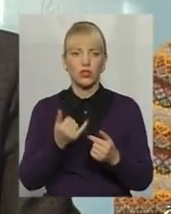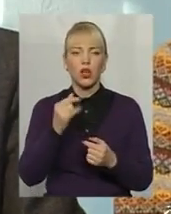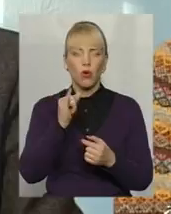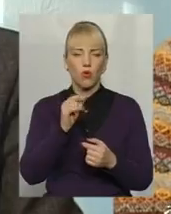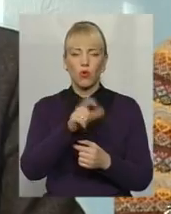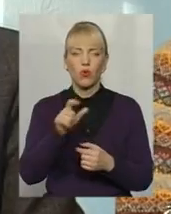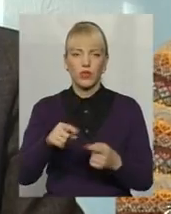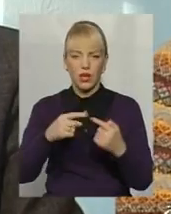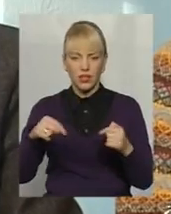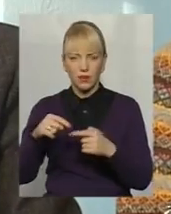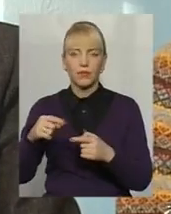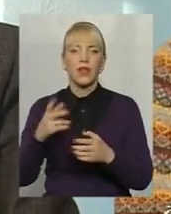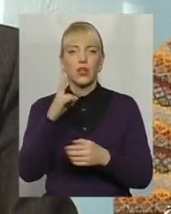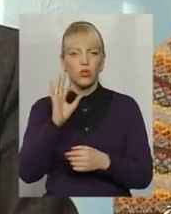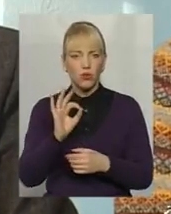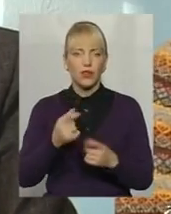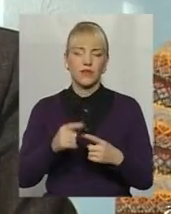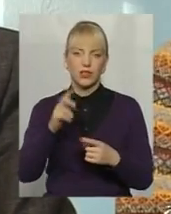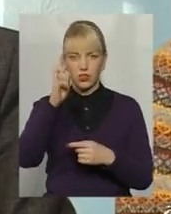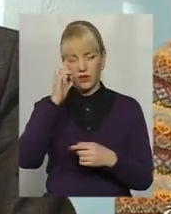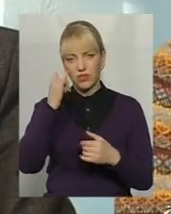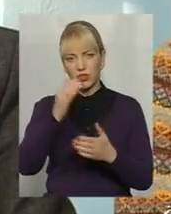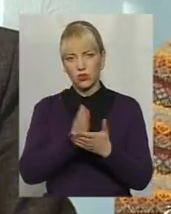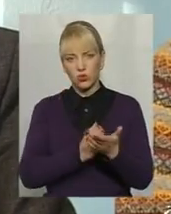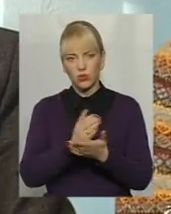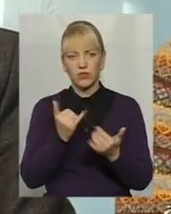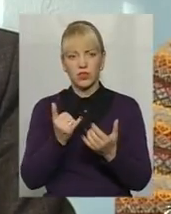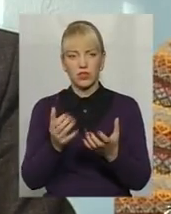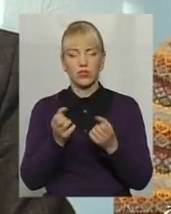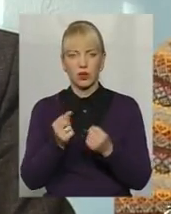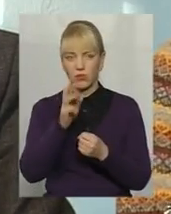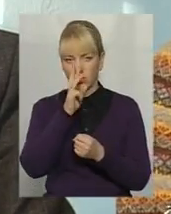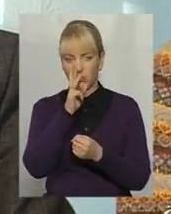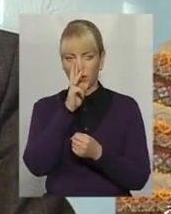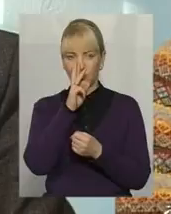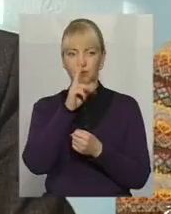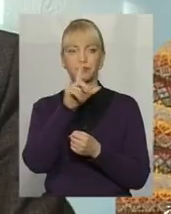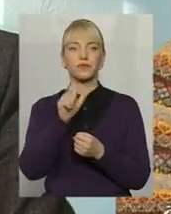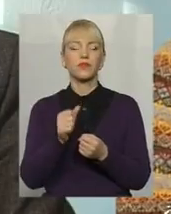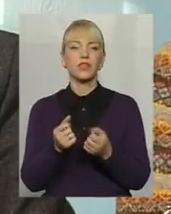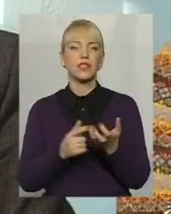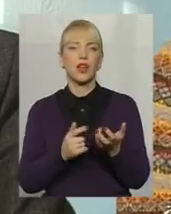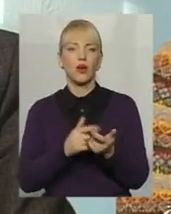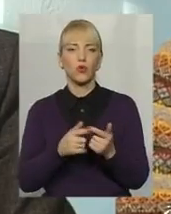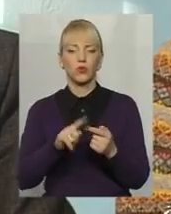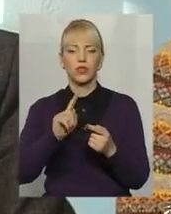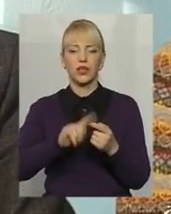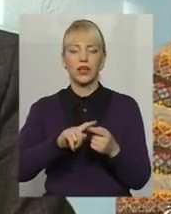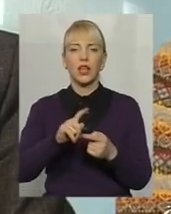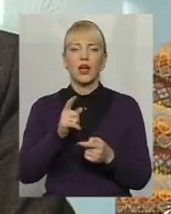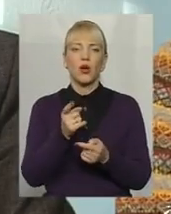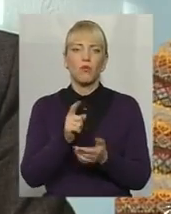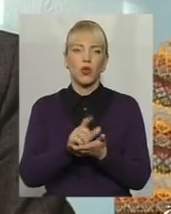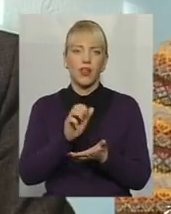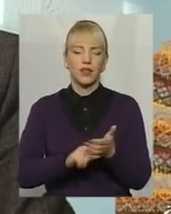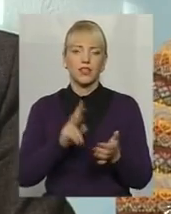громадян. Але знову ж, сьогодні державні службовці отримують заробітну плату за рахунок тих податків, які сплатили платники